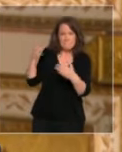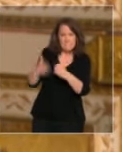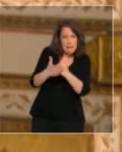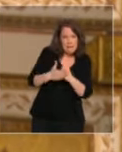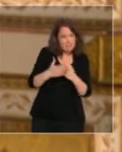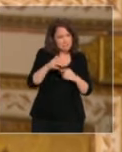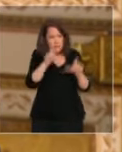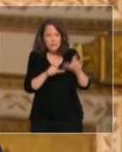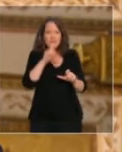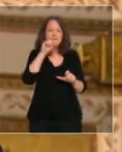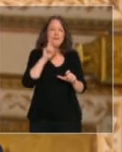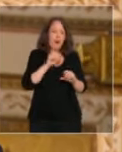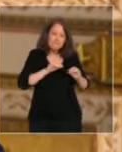parents.